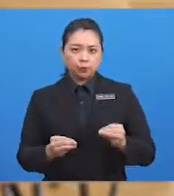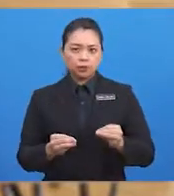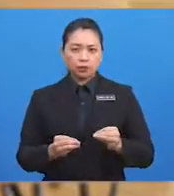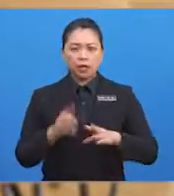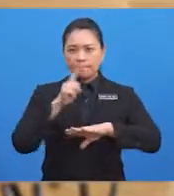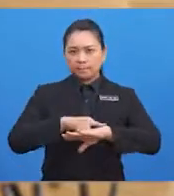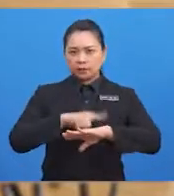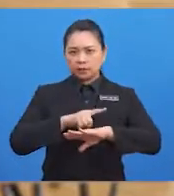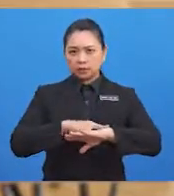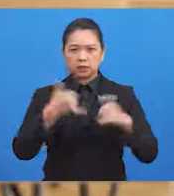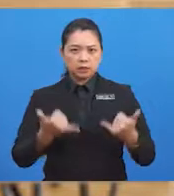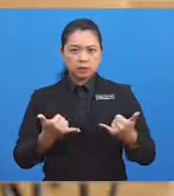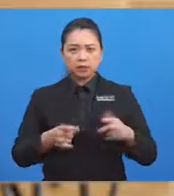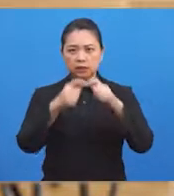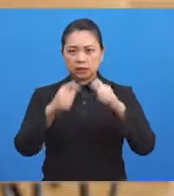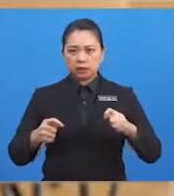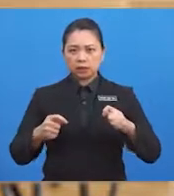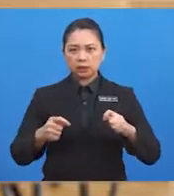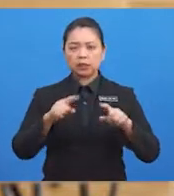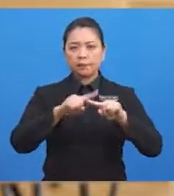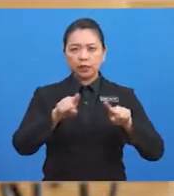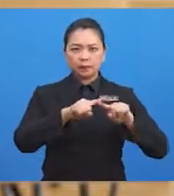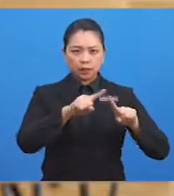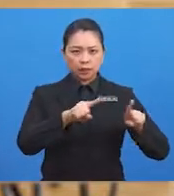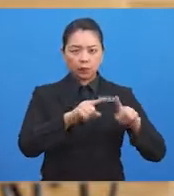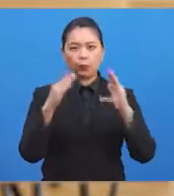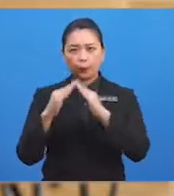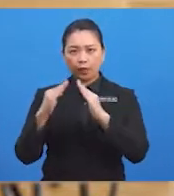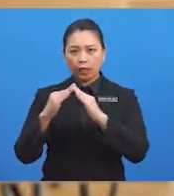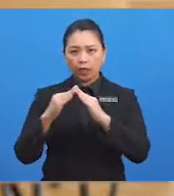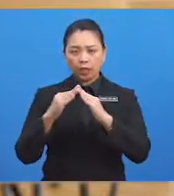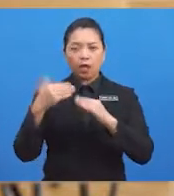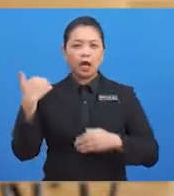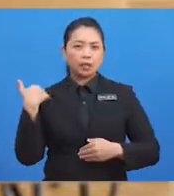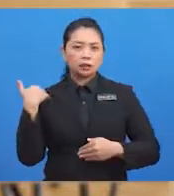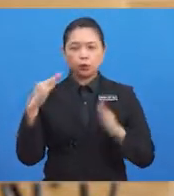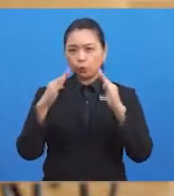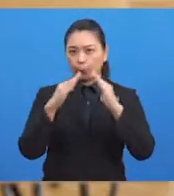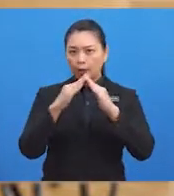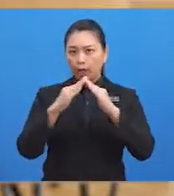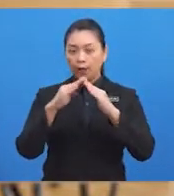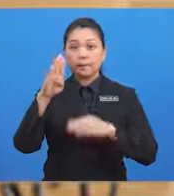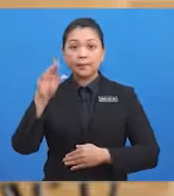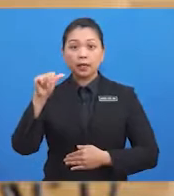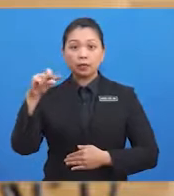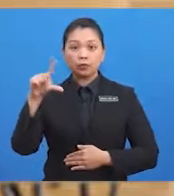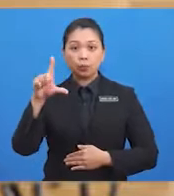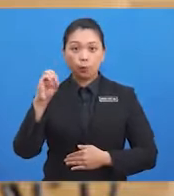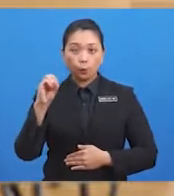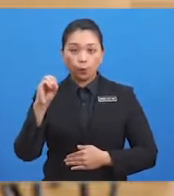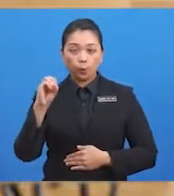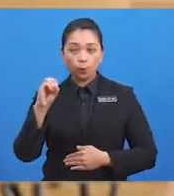sekarang tinggal di pelbagai jenis kediaman. Ada yang tinggal di rumah banglok, ada yang di rumah teres,